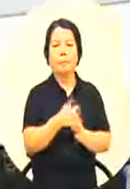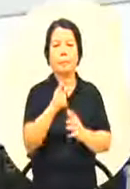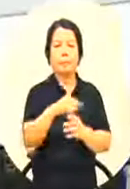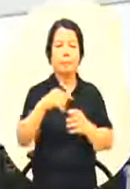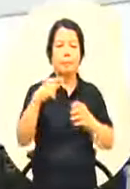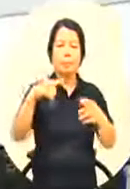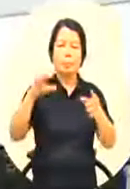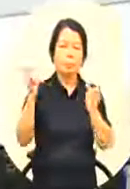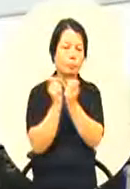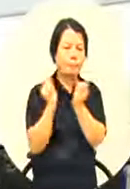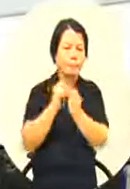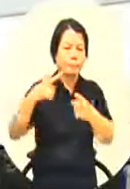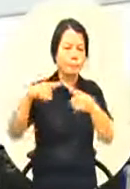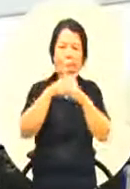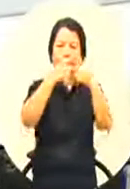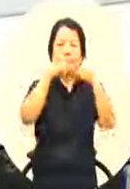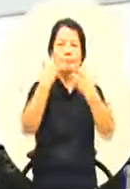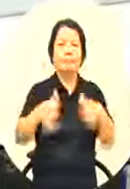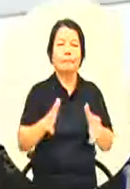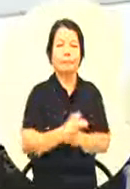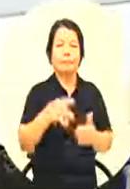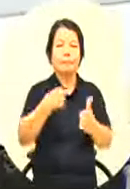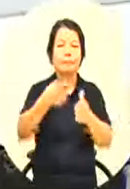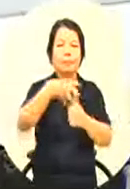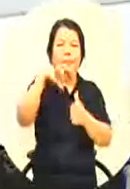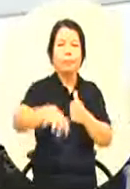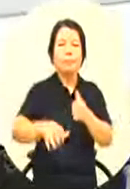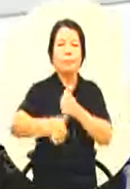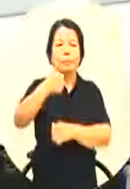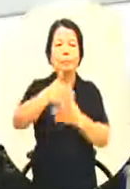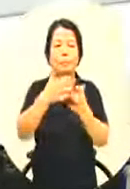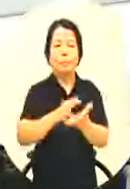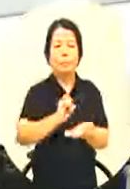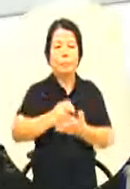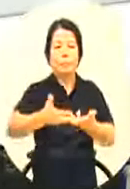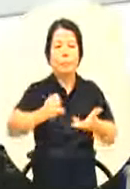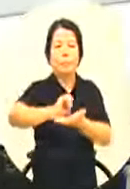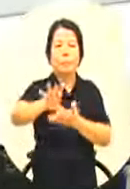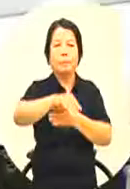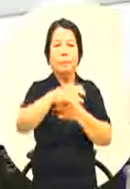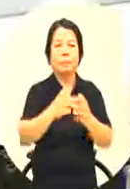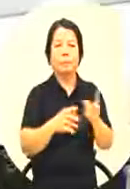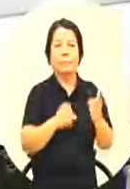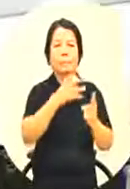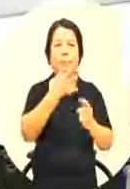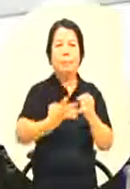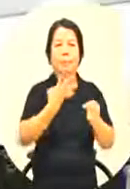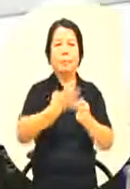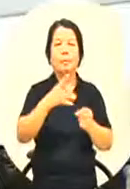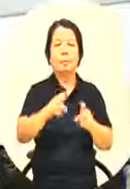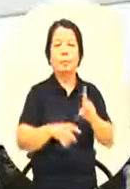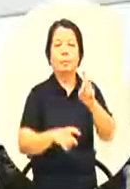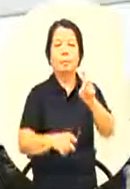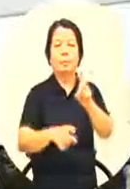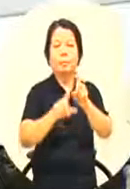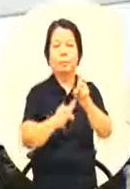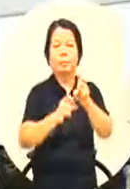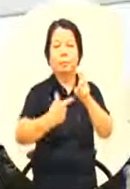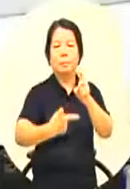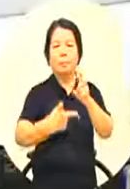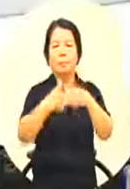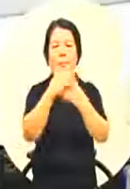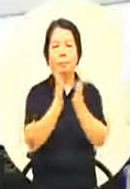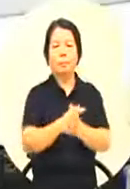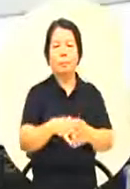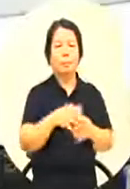看了呢我们的教育局长的报告里我们在104年10月6号教育局跟